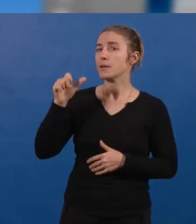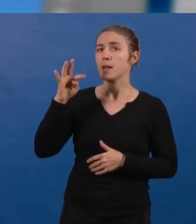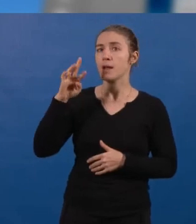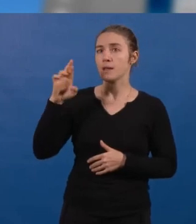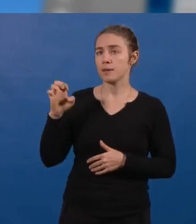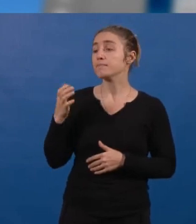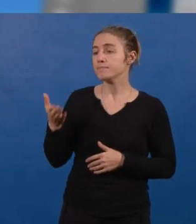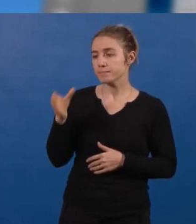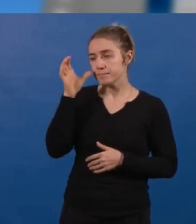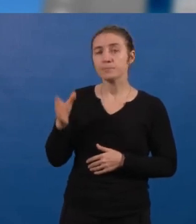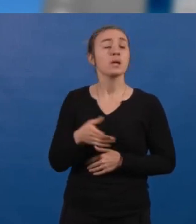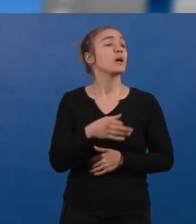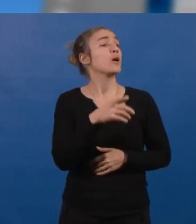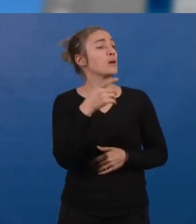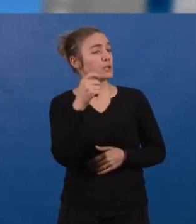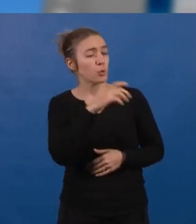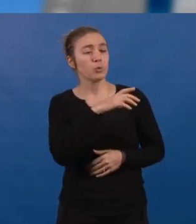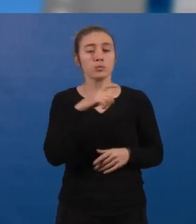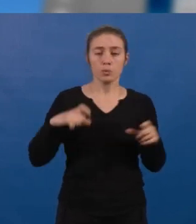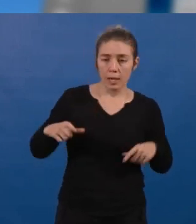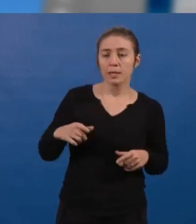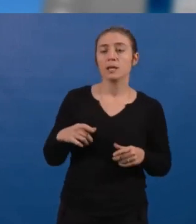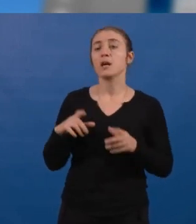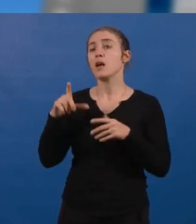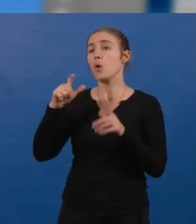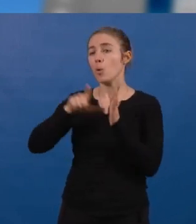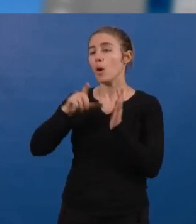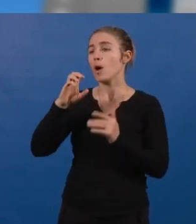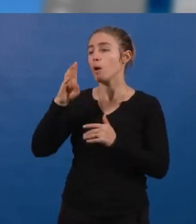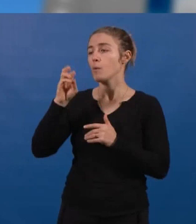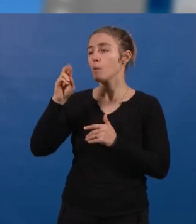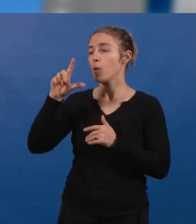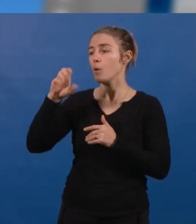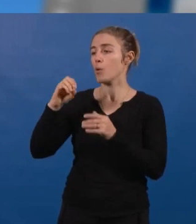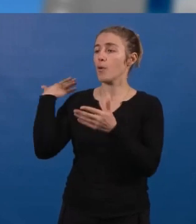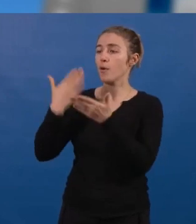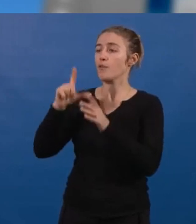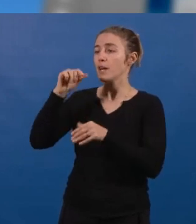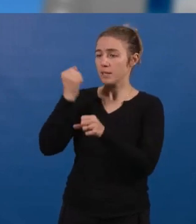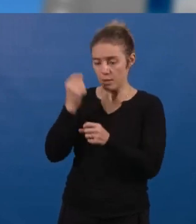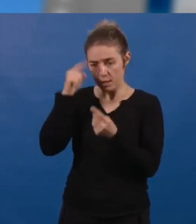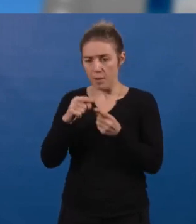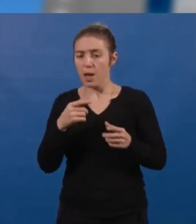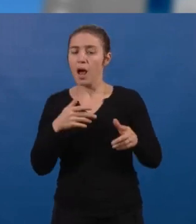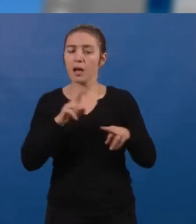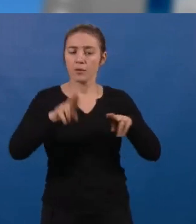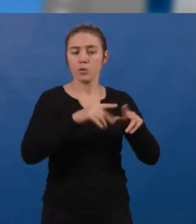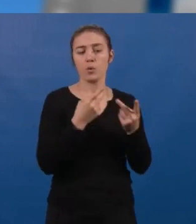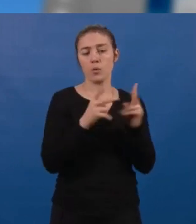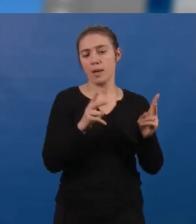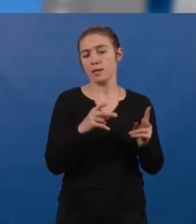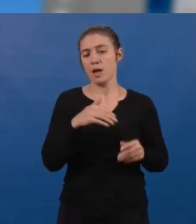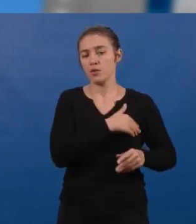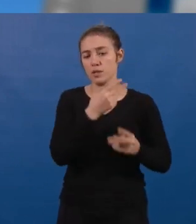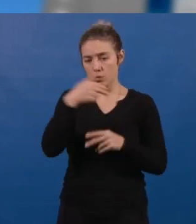Madame la Présidente, chers collègues, 20 ans après la loi dite Borloo, qui a instauré notamment l'Agence nationale pour la rénovation urbaine, après 9